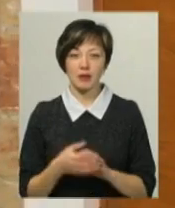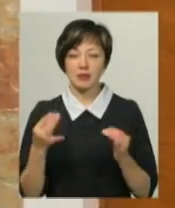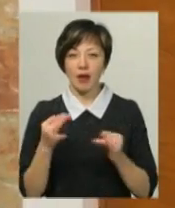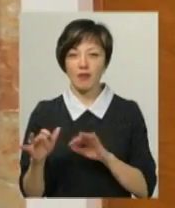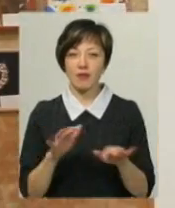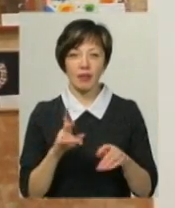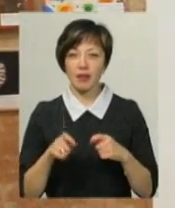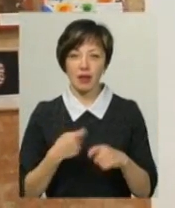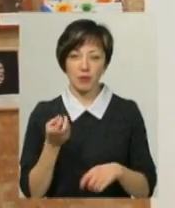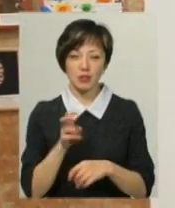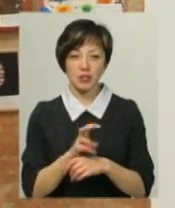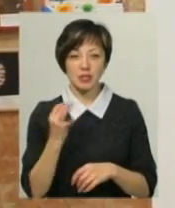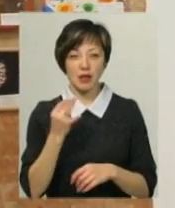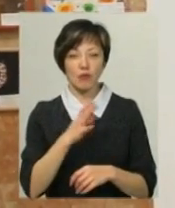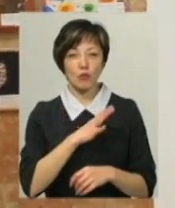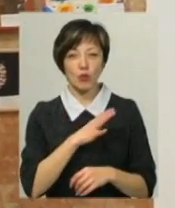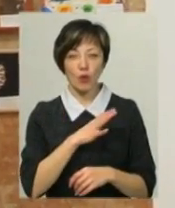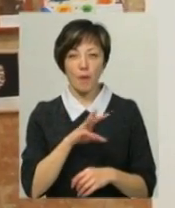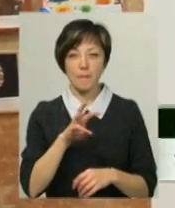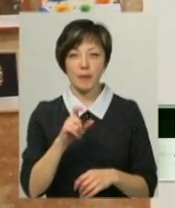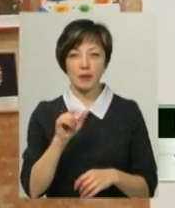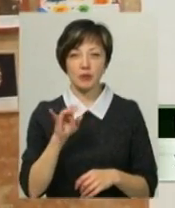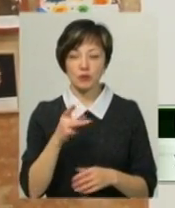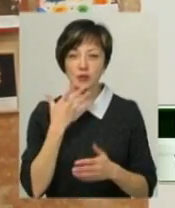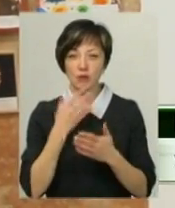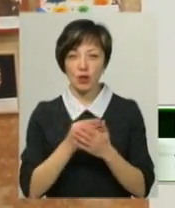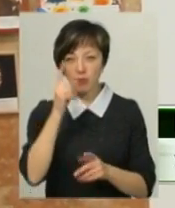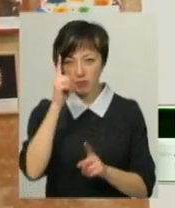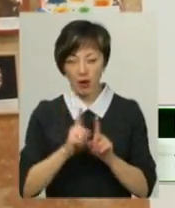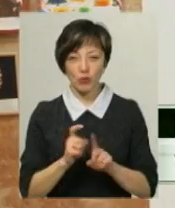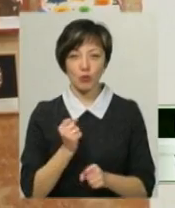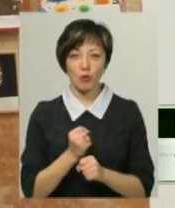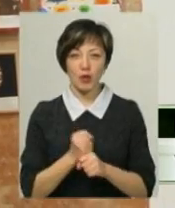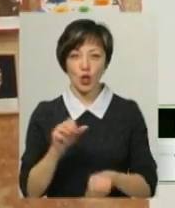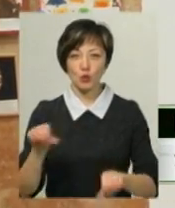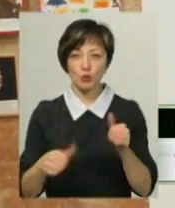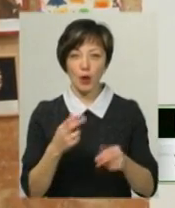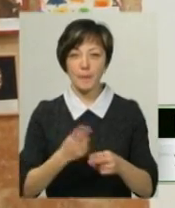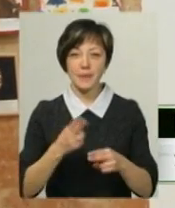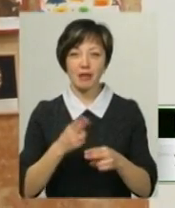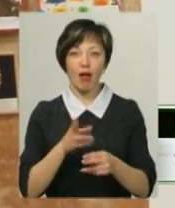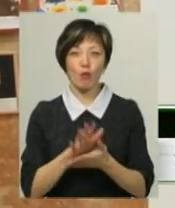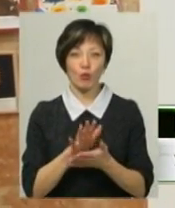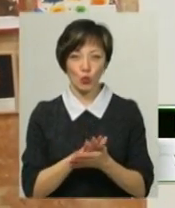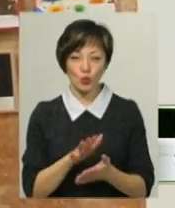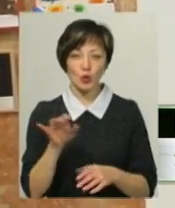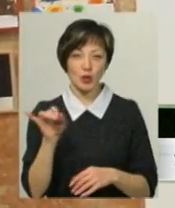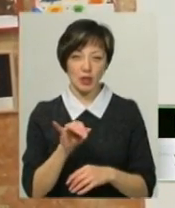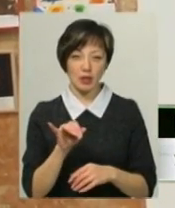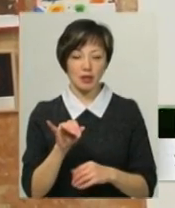гадаю, не деревно. Цікаво було, що Бакола Мазур зі своїм братом робили скульптури з металобрухту, і